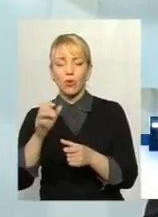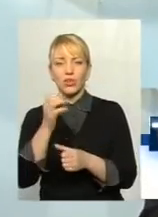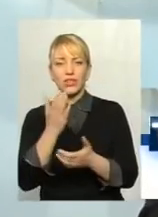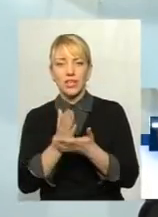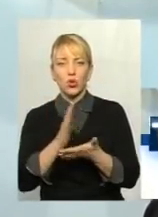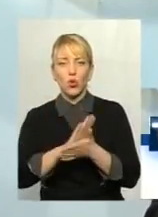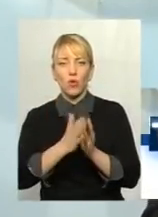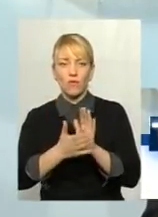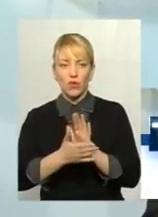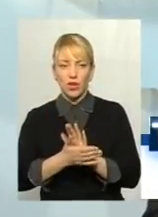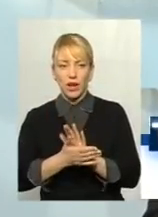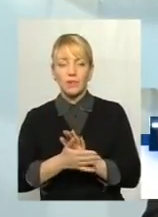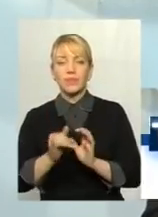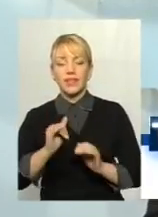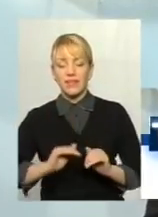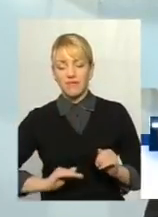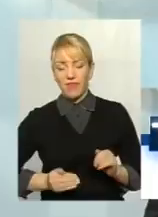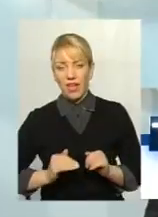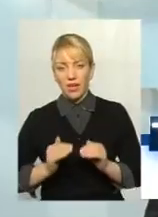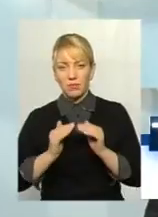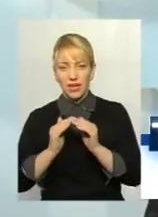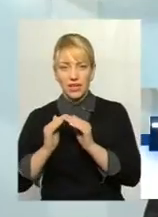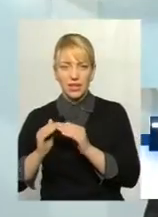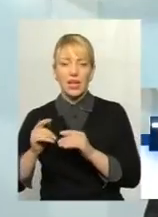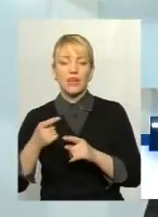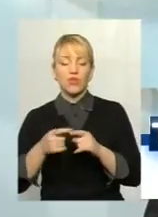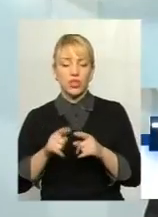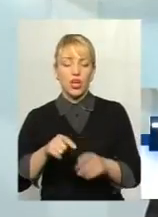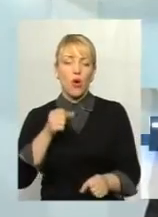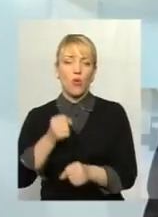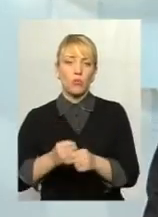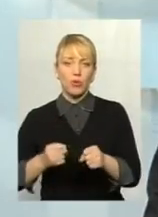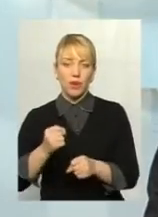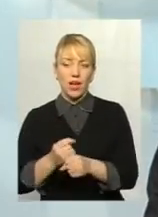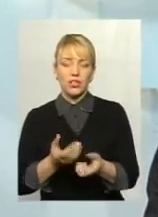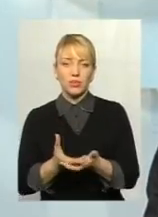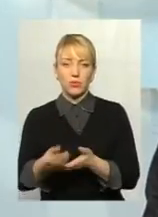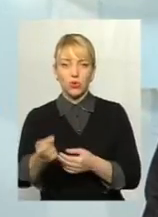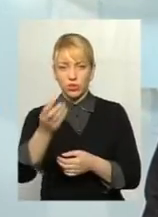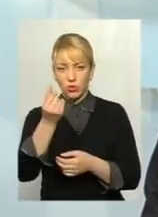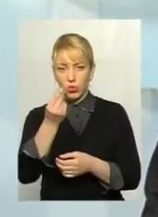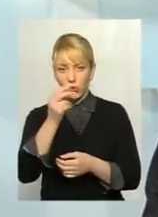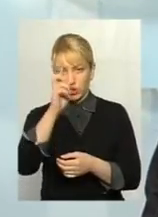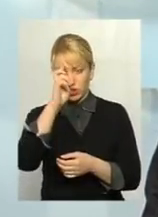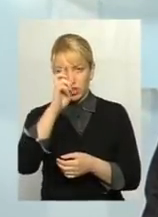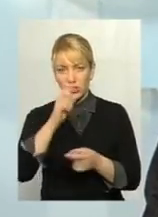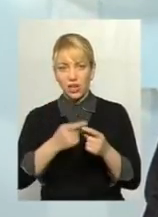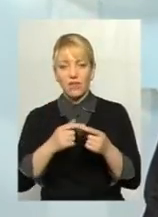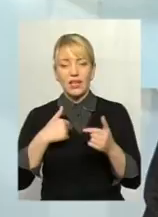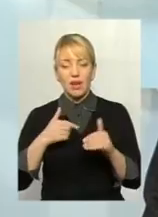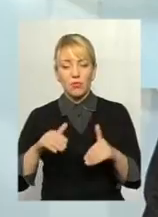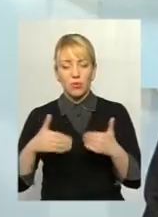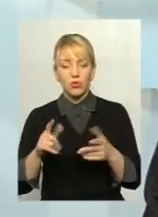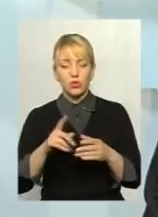допрацював. І фермери, підприємства, вони обробляють і платить гроші держави. Так от цей законопроект пропонує, щоб територіальним